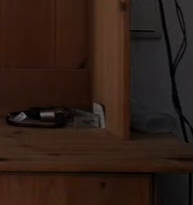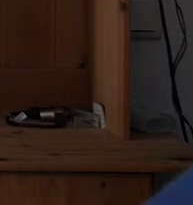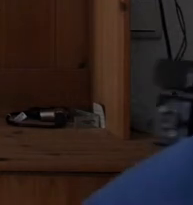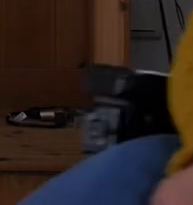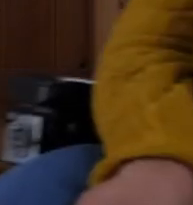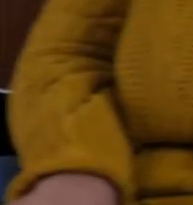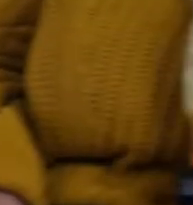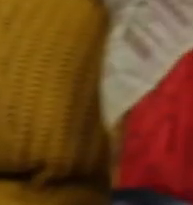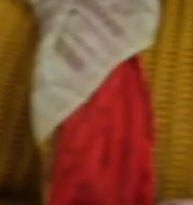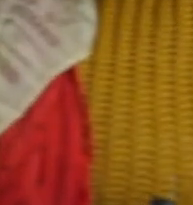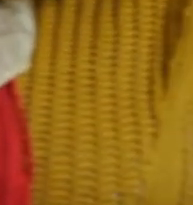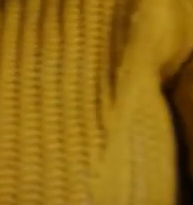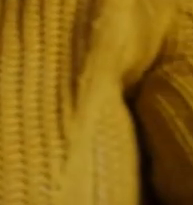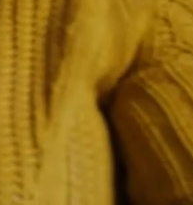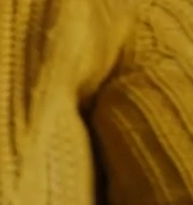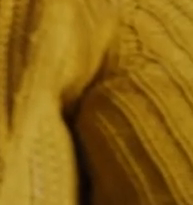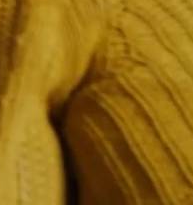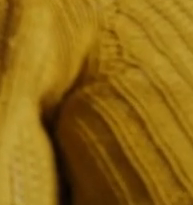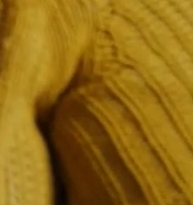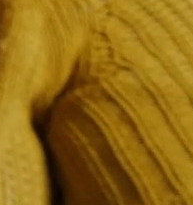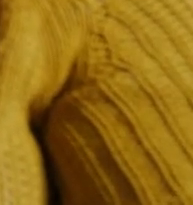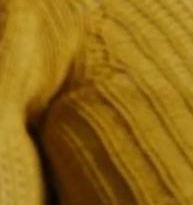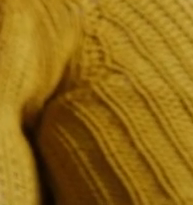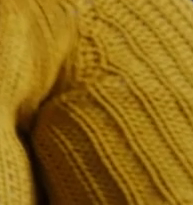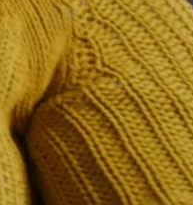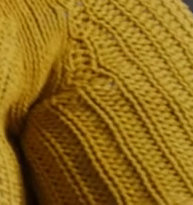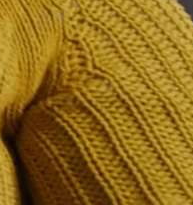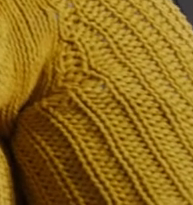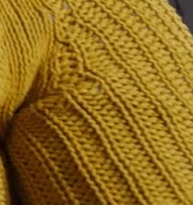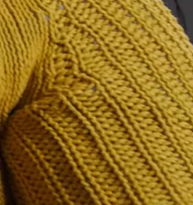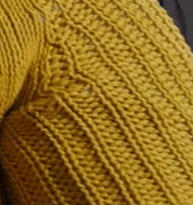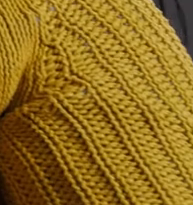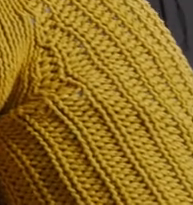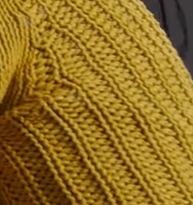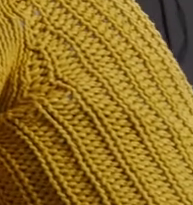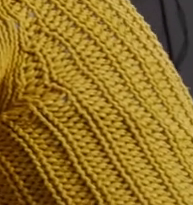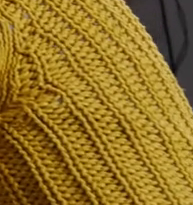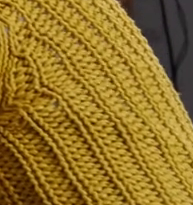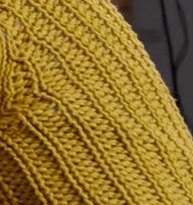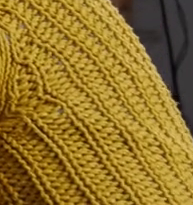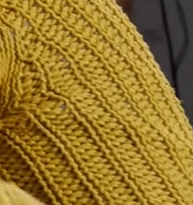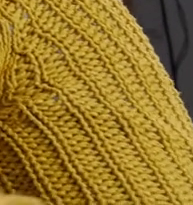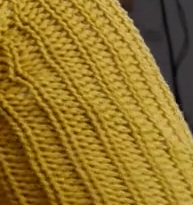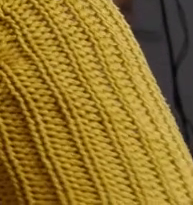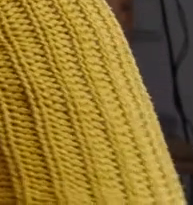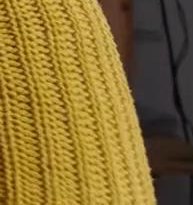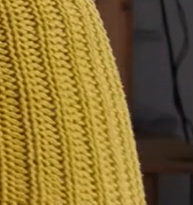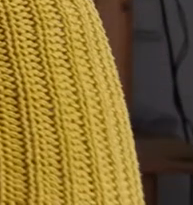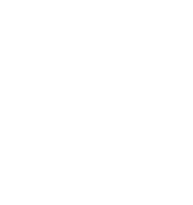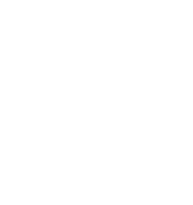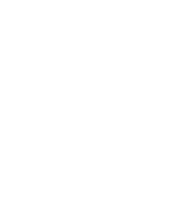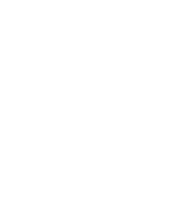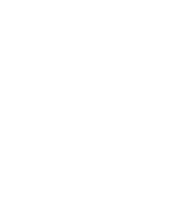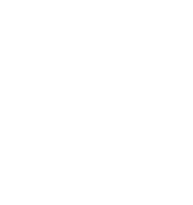Eine Frau fährt mit ihrem Elektrorollstuhl von rechts ins Bild. Sie trägt einen gelben Pullover und als sie stehen bleibt, grinst sie offen in die